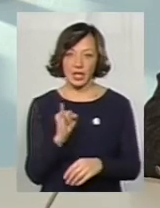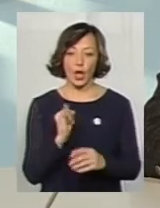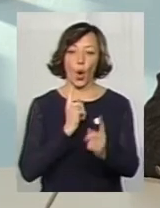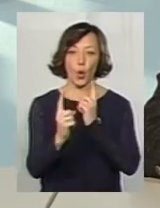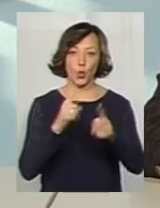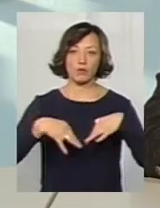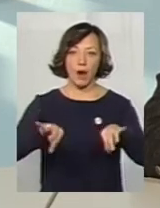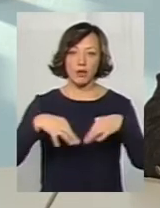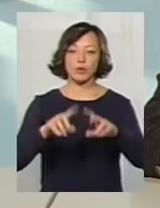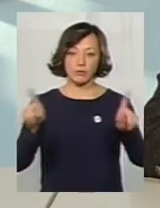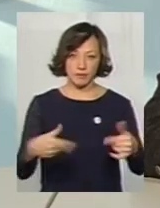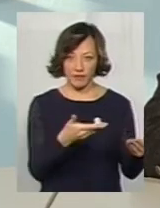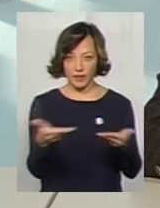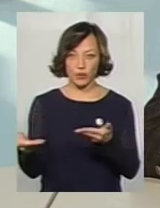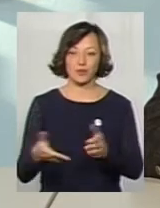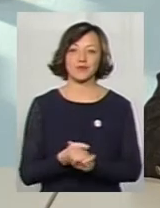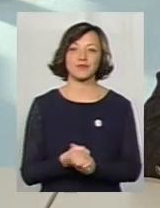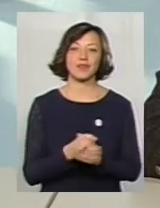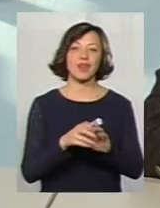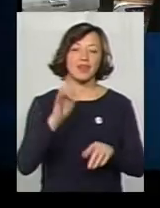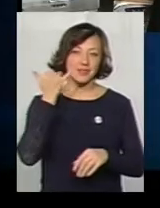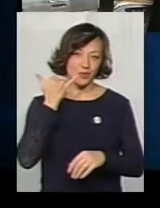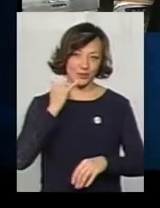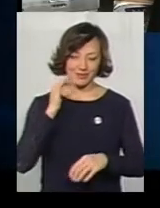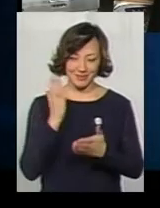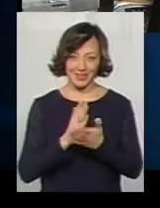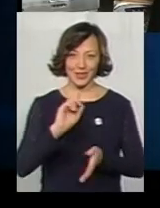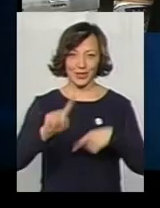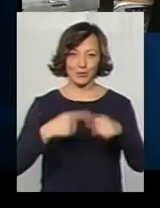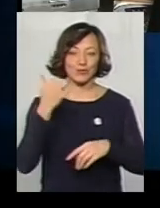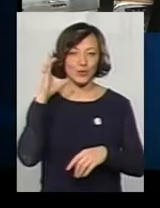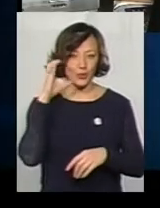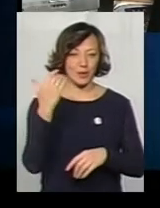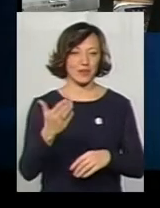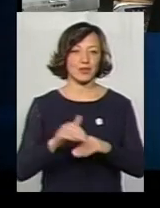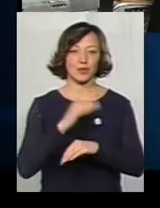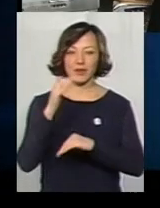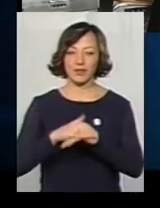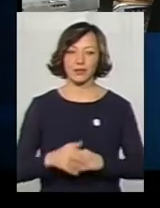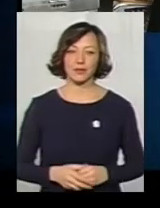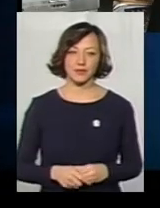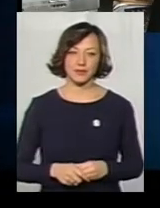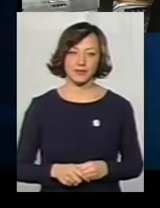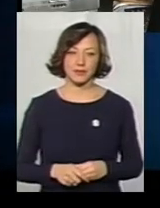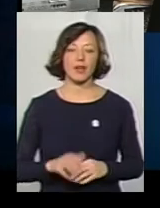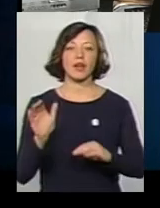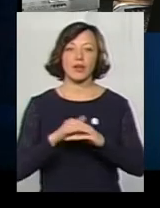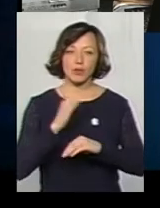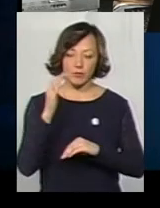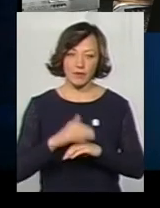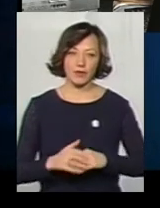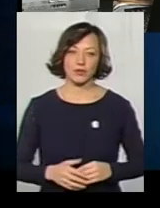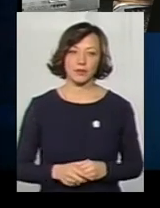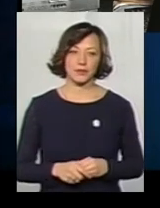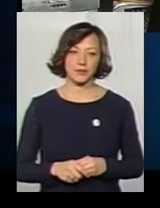громадського транспорту відновимо. слідкувати. У нас є наступний дзвінок. Давайте послухаємо телеглядача. Добрий вечір. Доброго вечора.